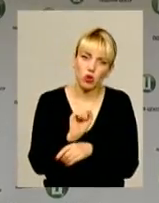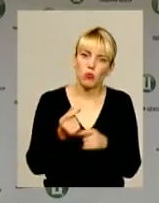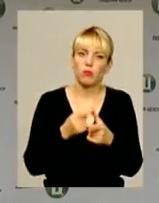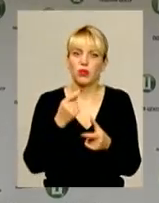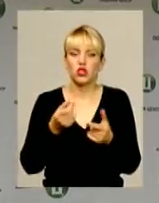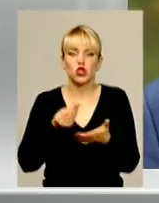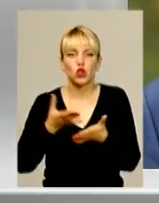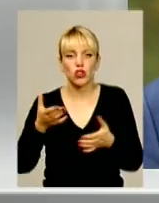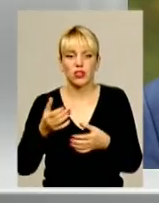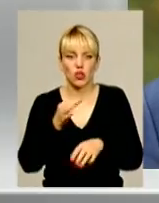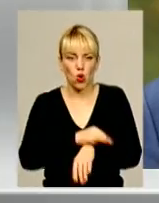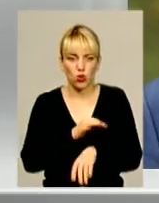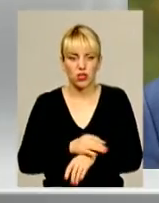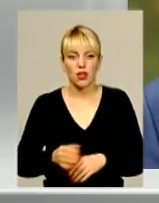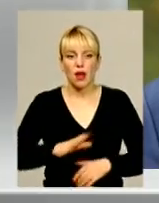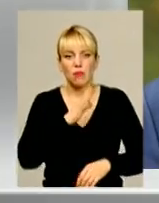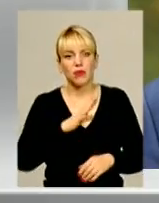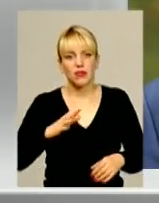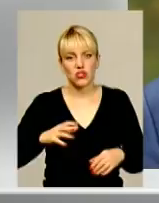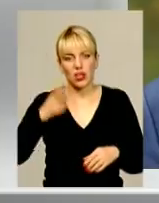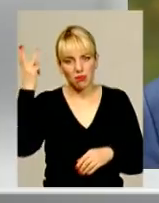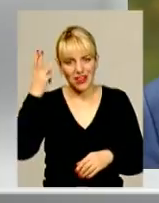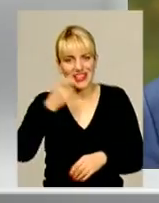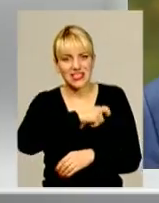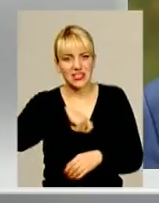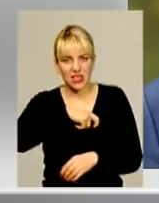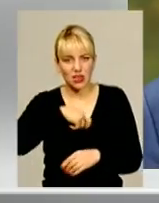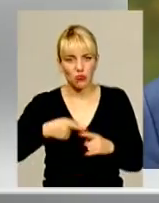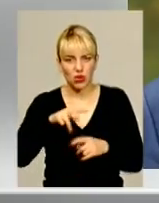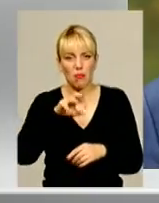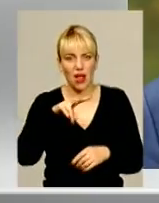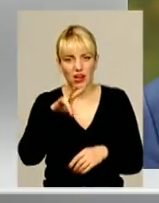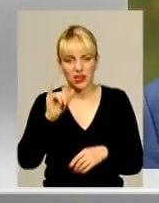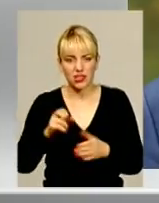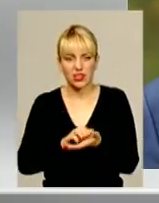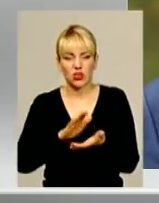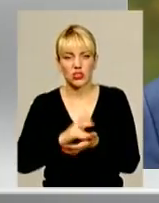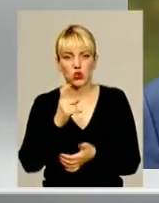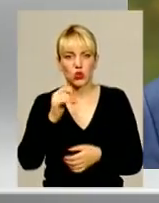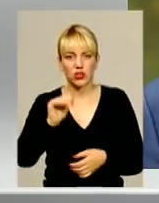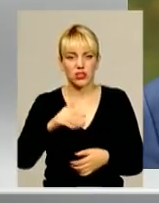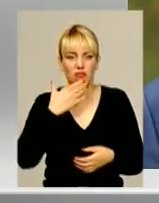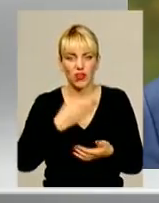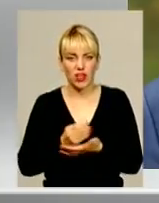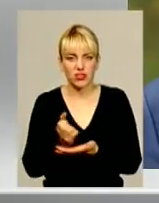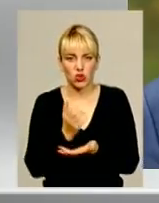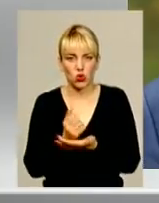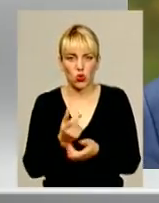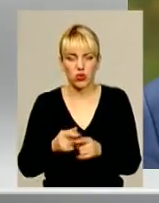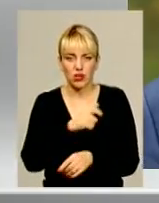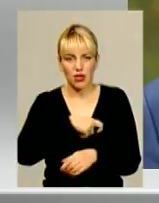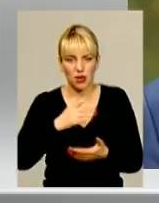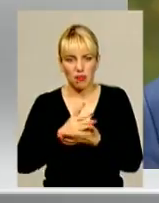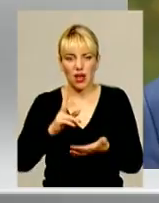дорогий годинник. Колишній Хмельницький міський голова Сергій Мельник задекларував менше 100 тисяч власних доходів. Нардеп має